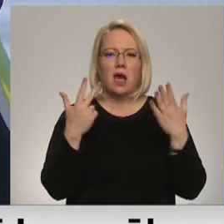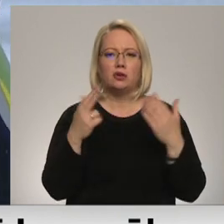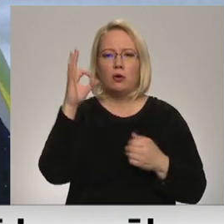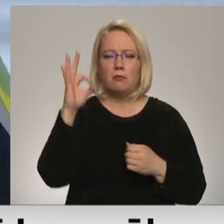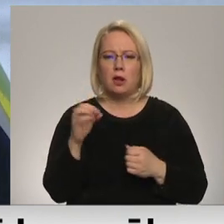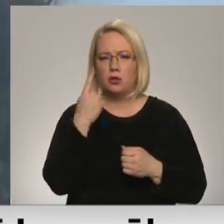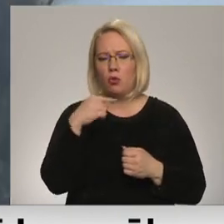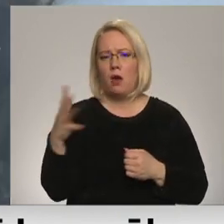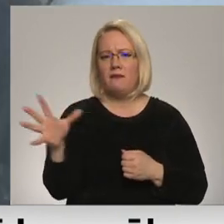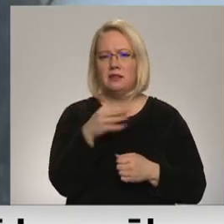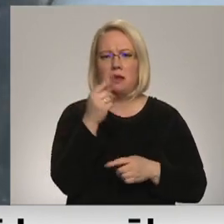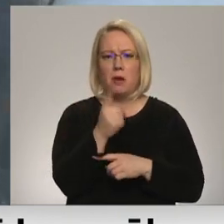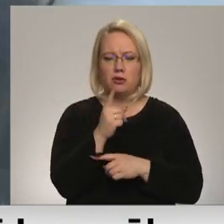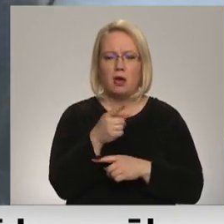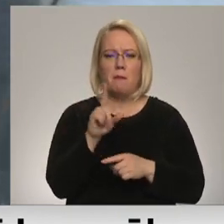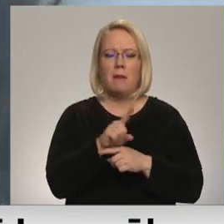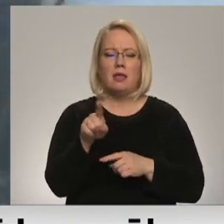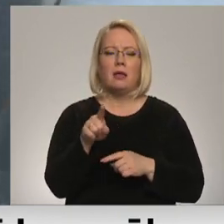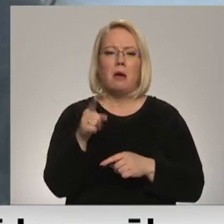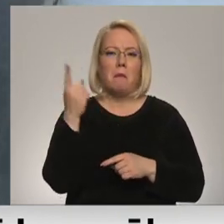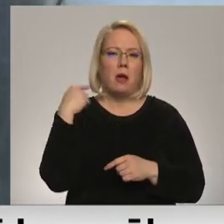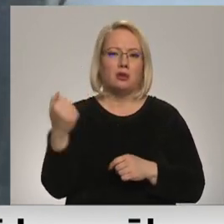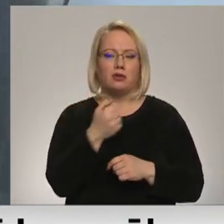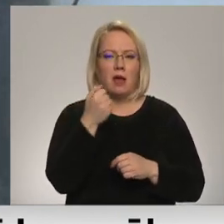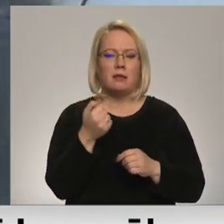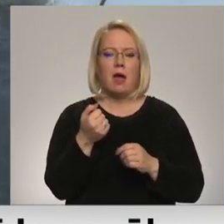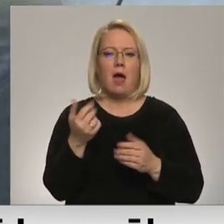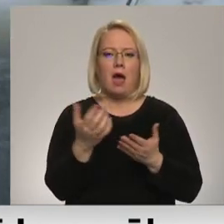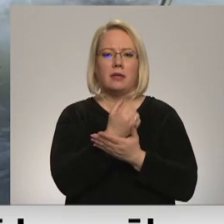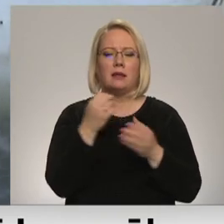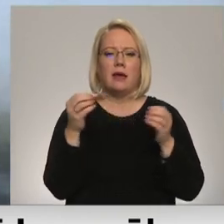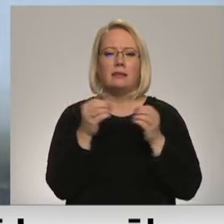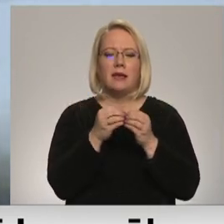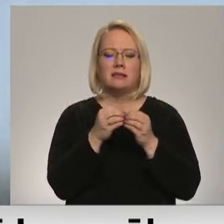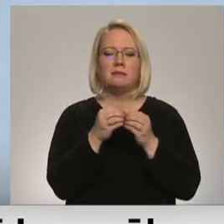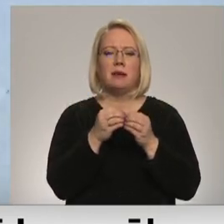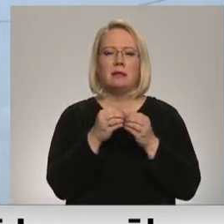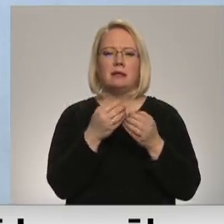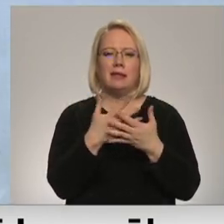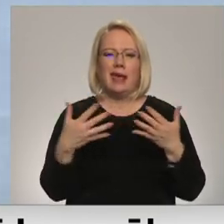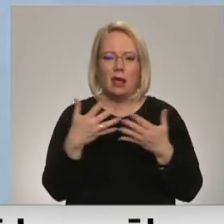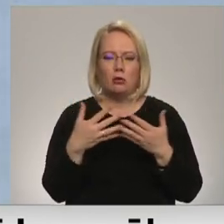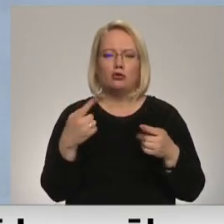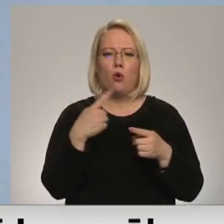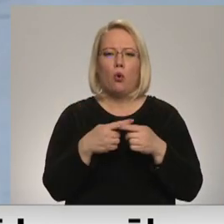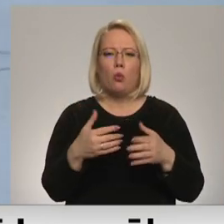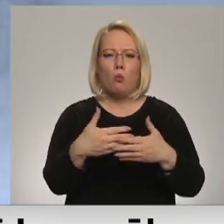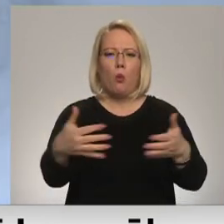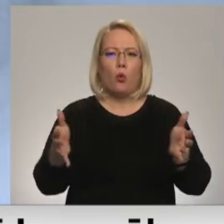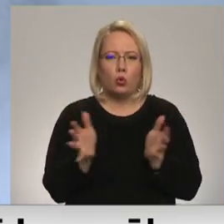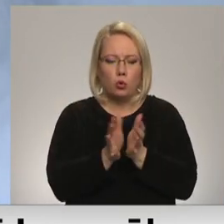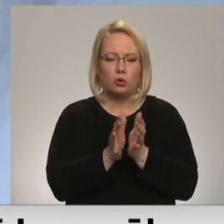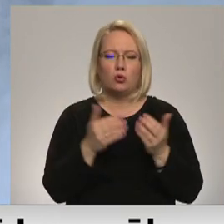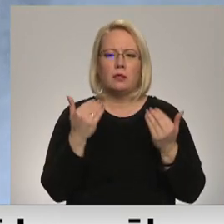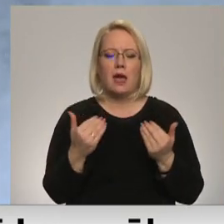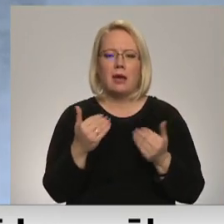Savukārt dabas aizsardzības pārvalde pērni izņēma 10 nelegālus tīklus un 104 murdus. Šogad zemledus makšķirēšanā aktīvi